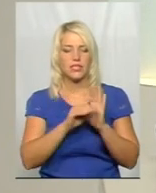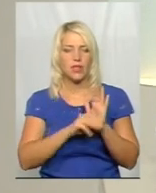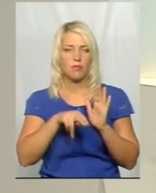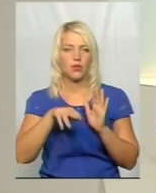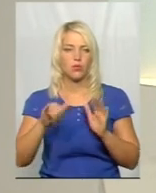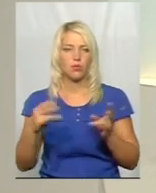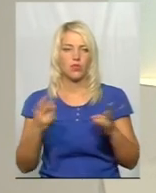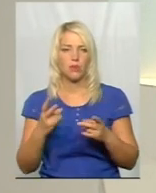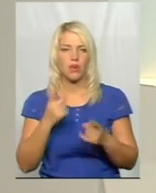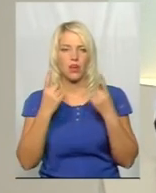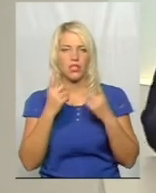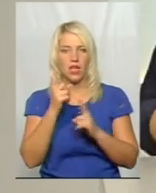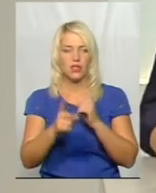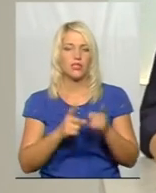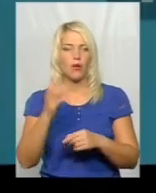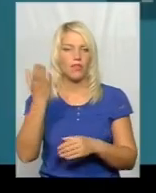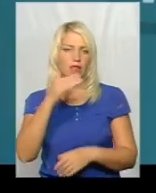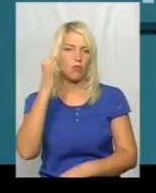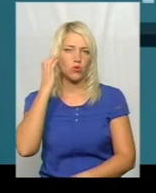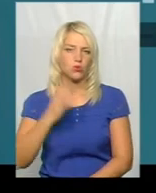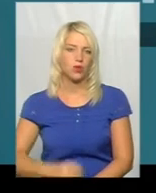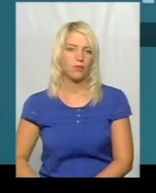потребує кардинальних змін. Давайте його послухаємо.